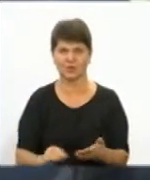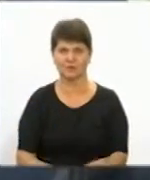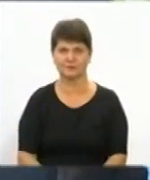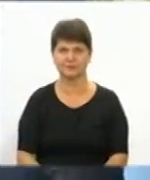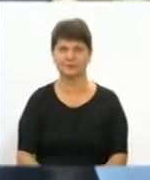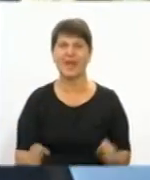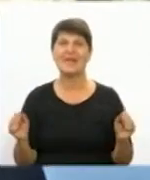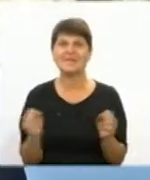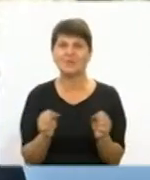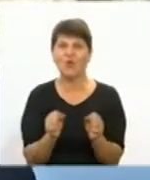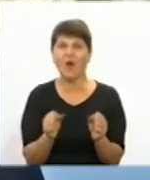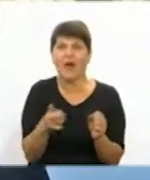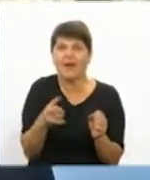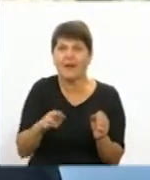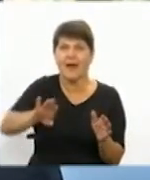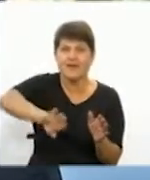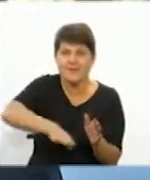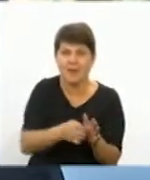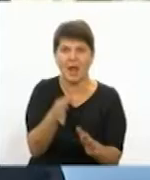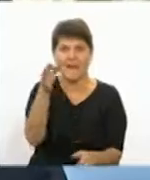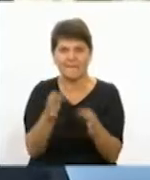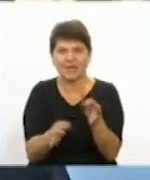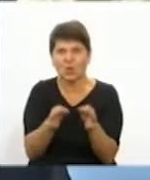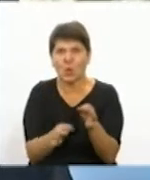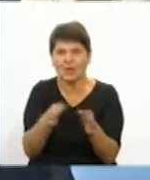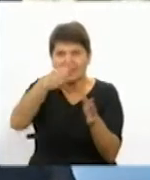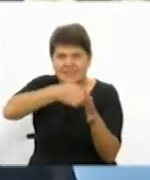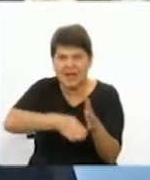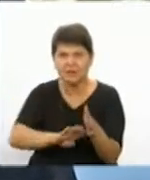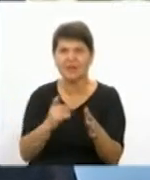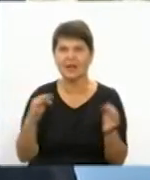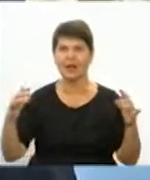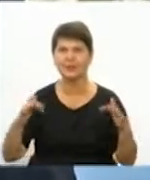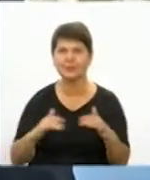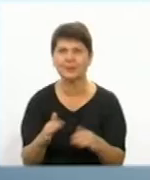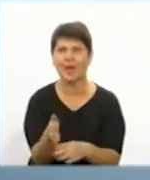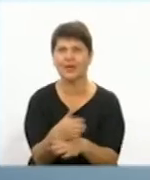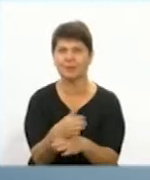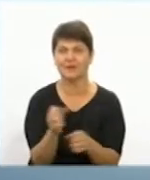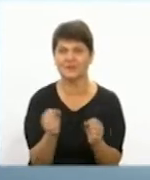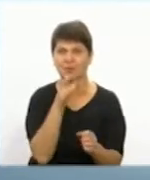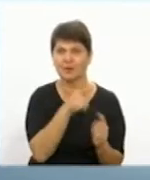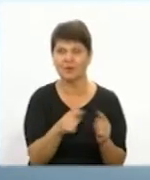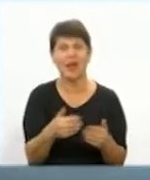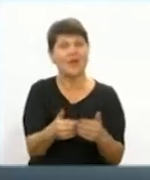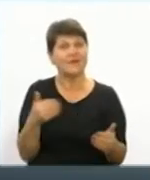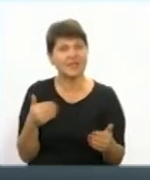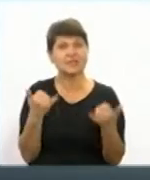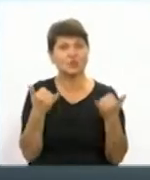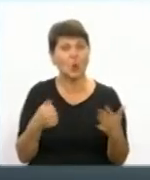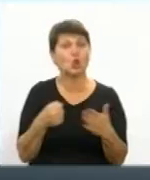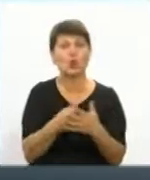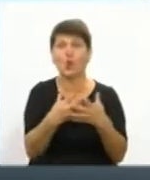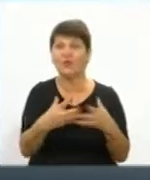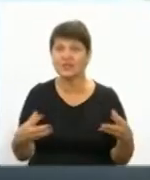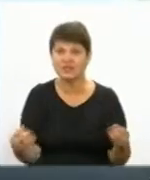Зимувальна яма – це природне заглиблення у водоймі, де скупчується риба в зимовий період. Від сьогодні і до весни наступного року